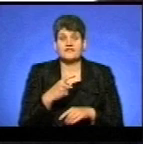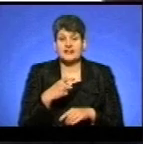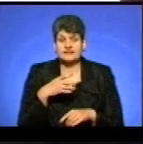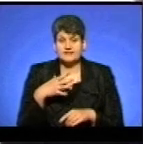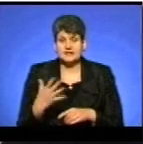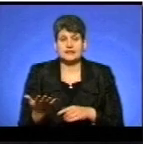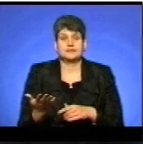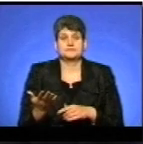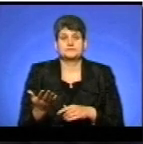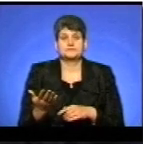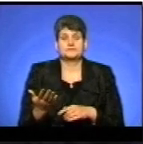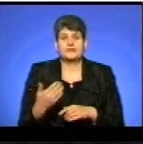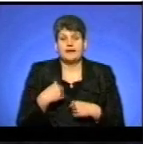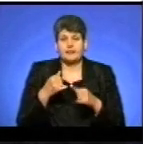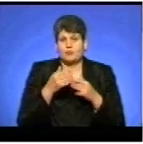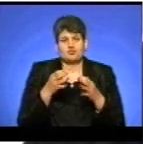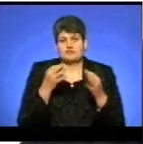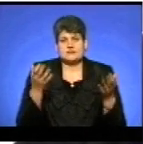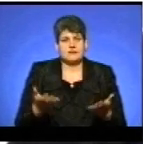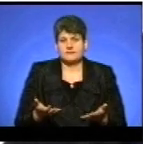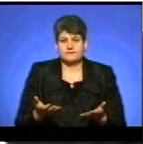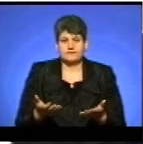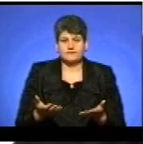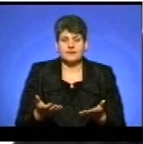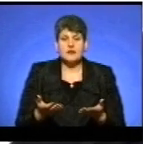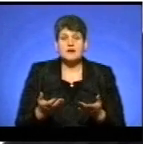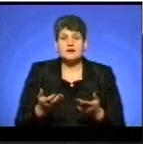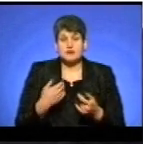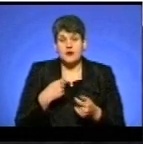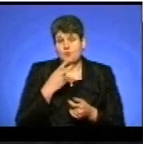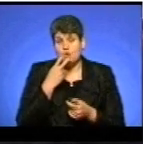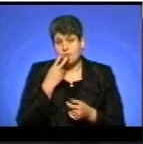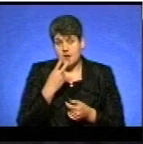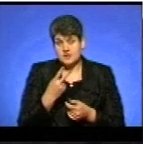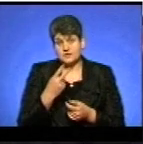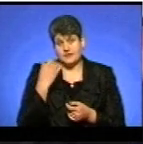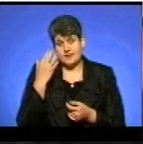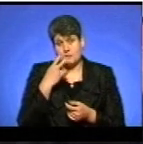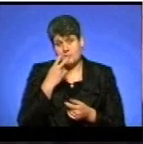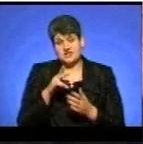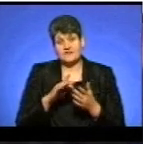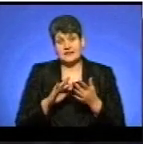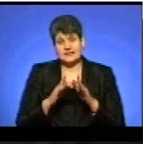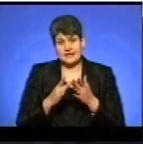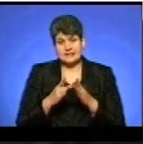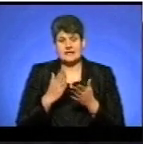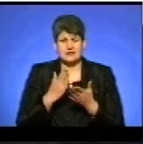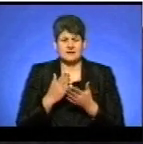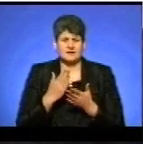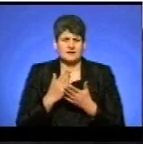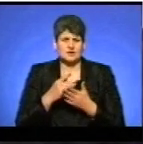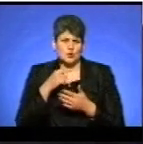я не можу сказати. Він, коли йде, я побачив, був в інтернеті, що один російський спортсмен